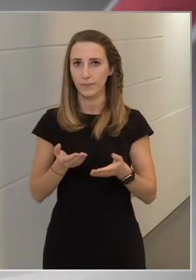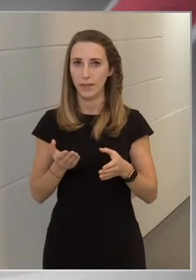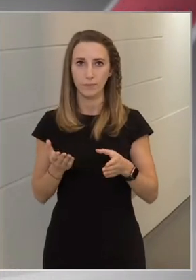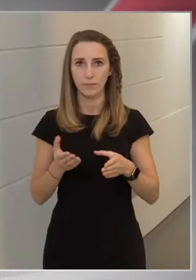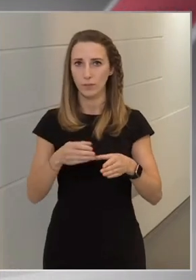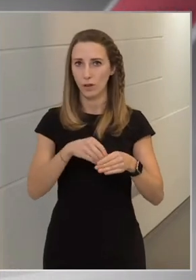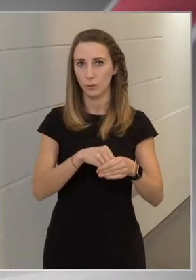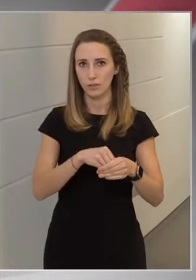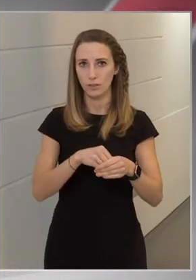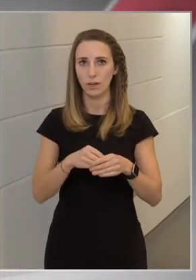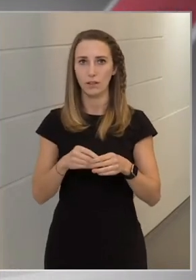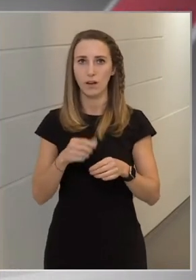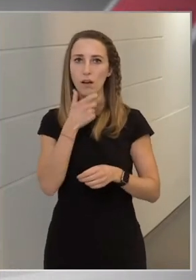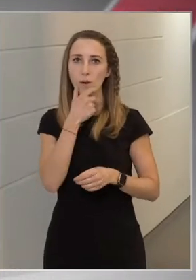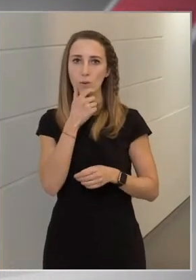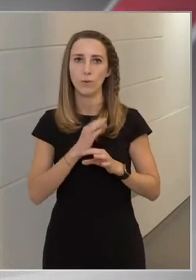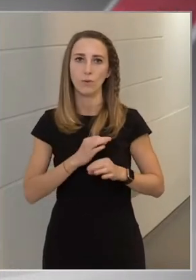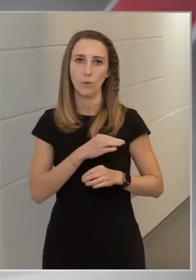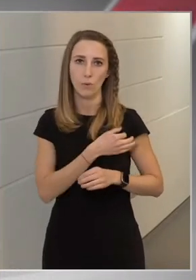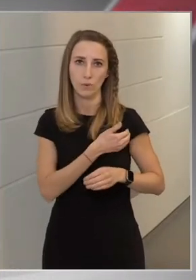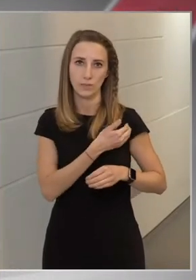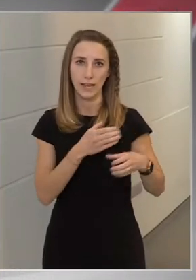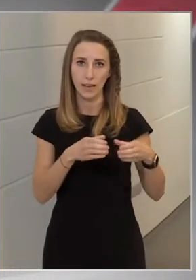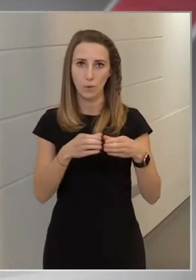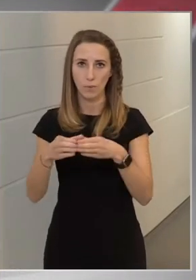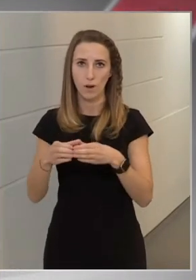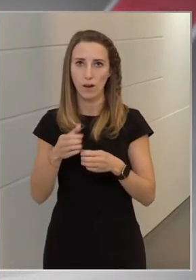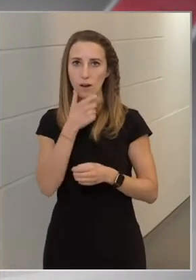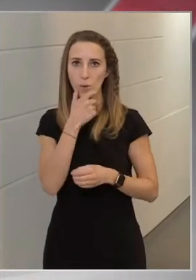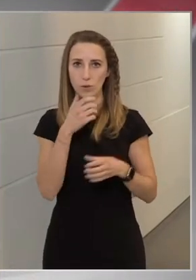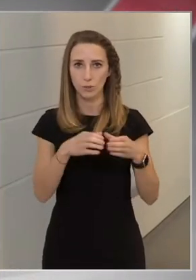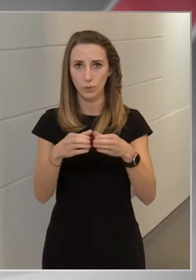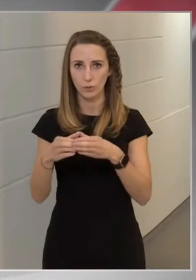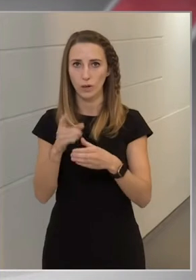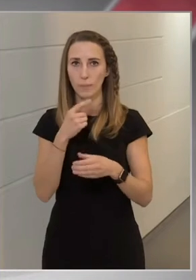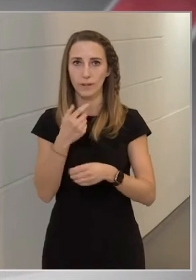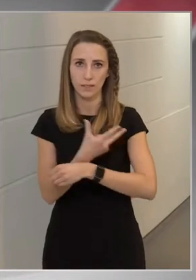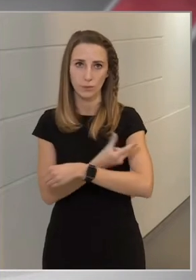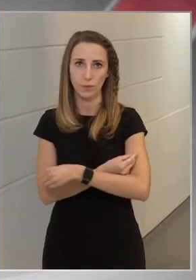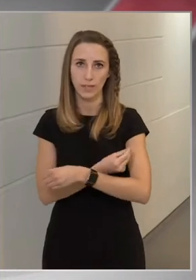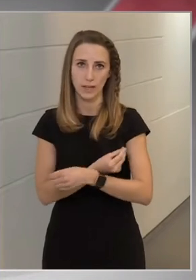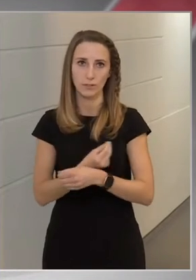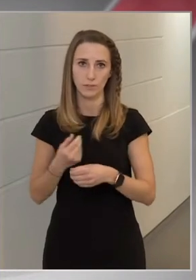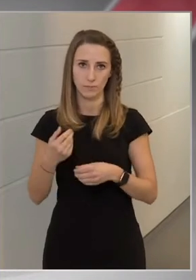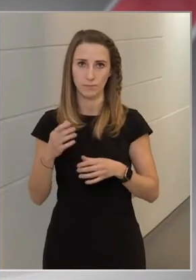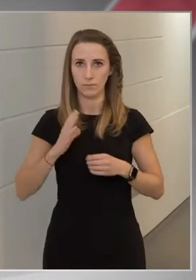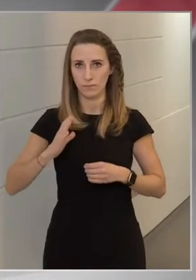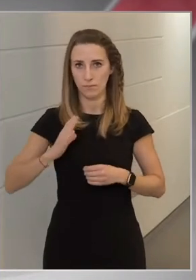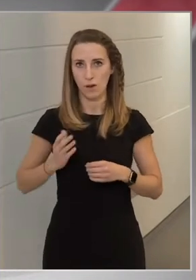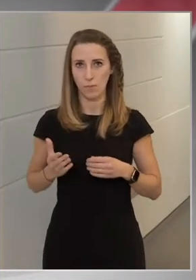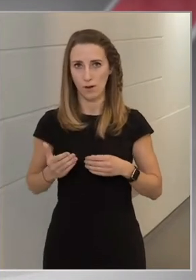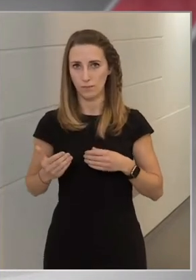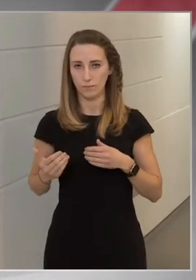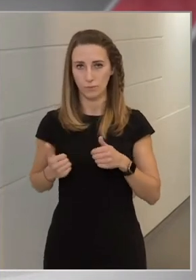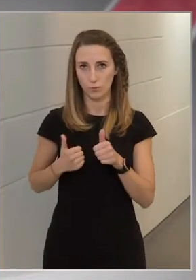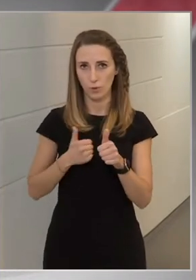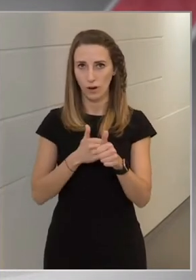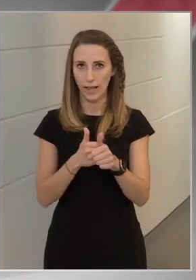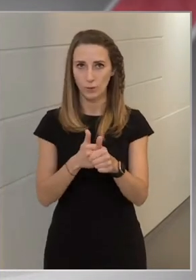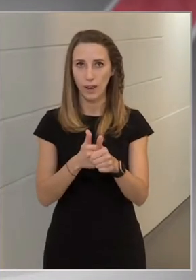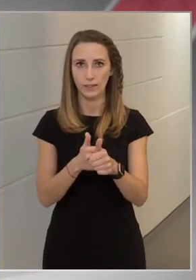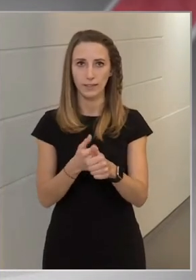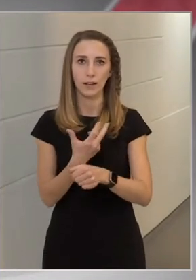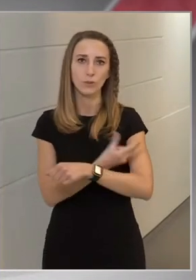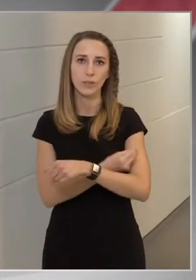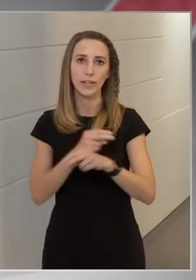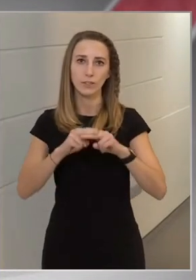tartoznak azokba a korosztályokba, azokba a korcsoportokba, akiket az oltás hamar elérhet, vagy akik hamar sorra kerülhetnek az